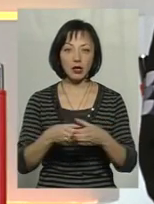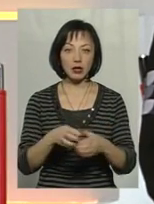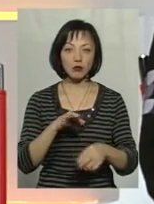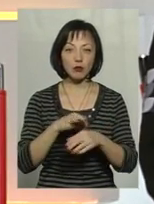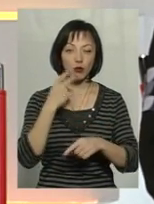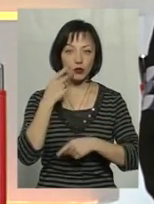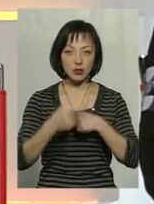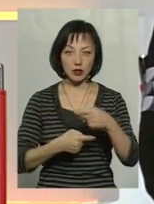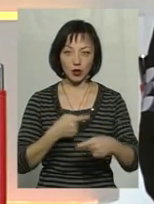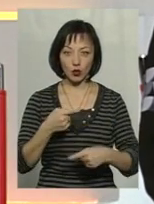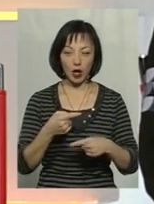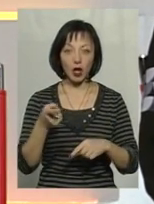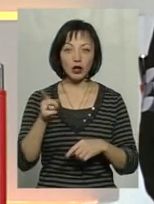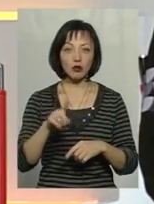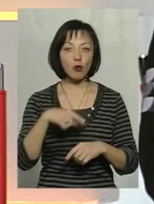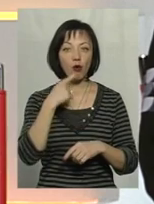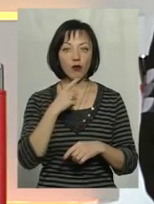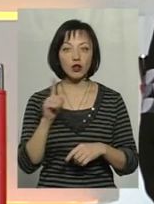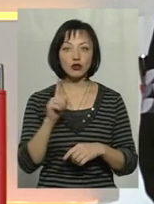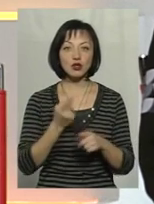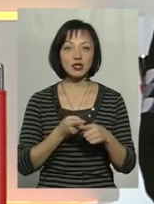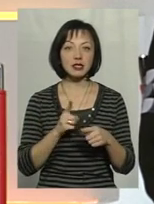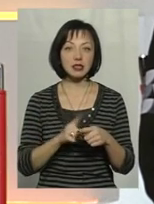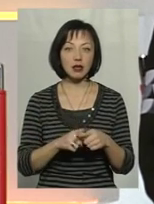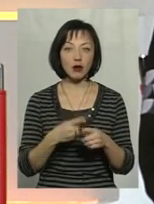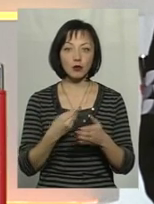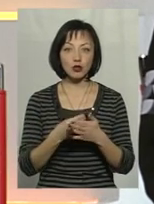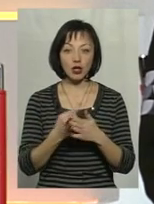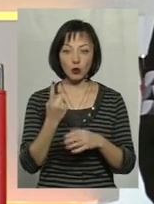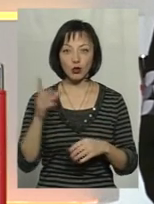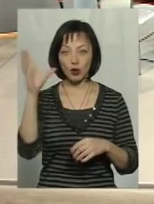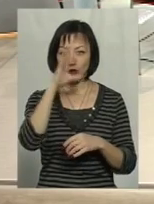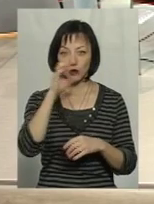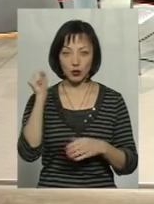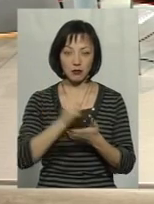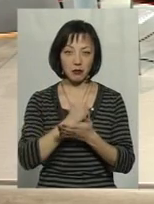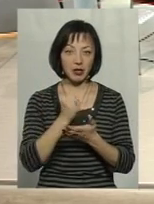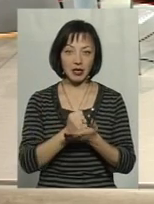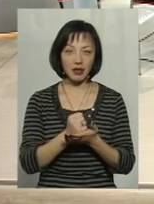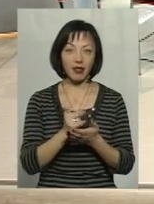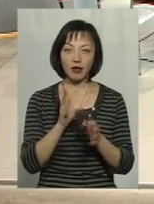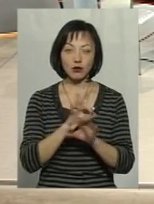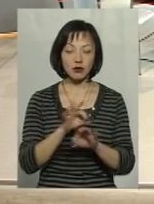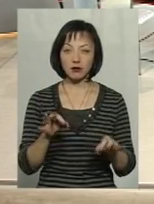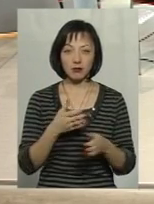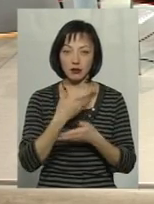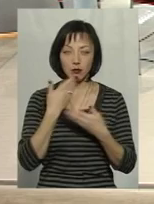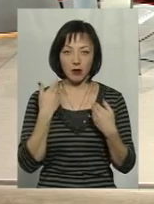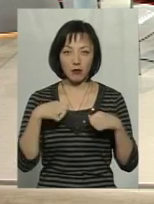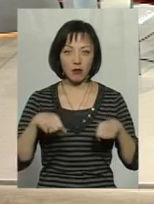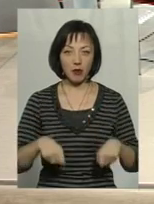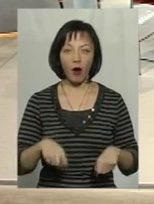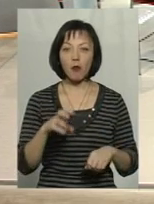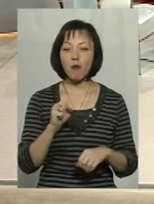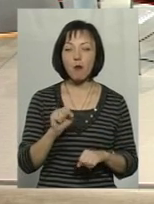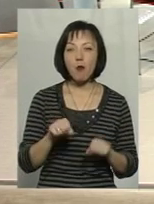її постійно. Тому говорити про те, що це бюджет одної ночі, який прийняти, який недосконалений, ні, ми не маємо права, може